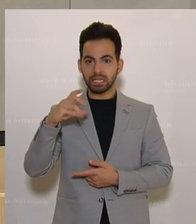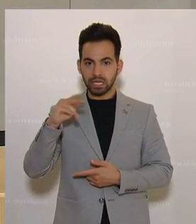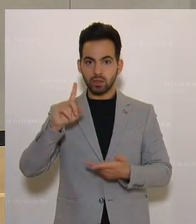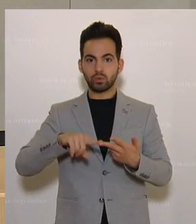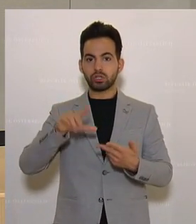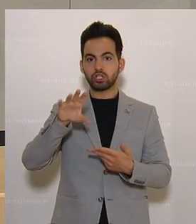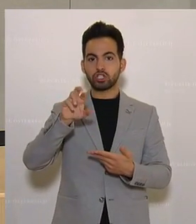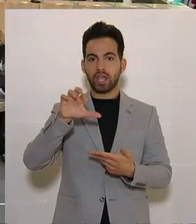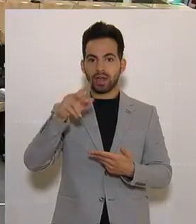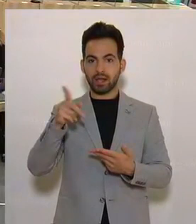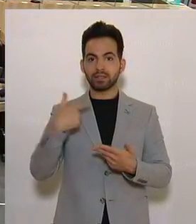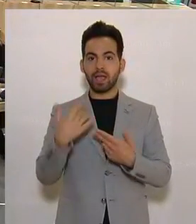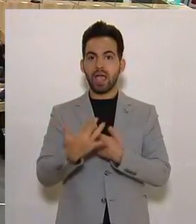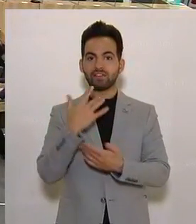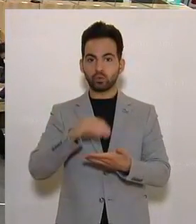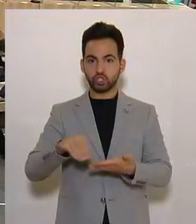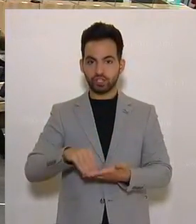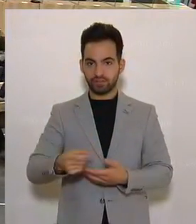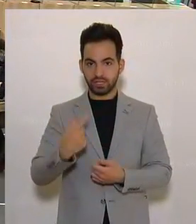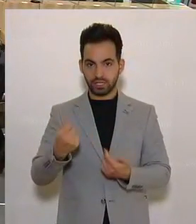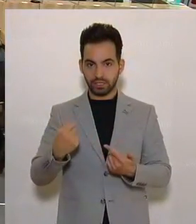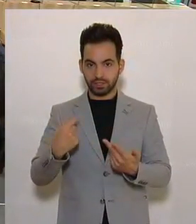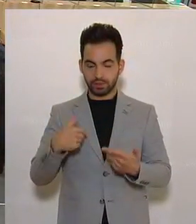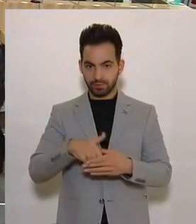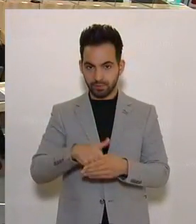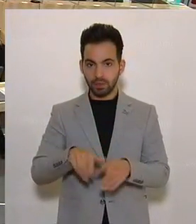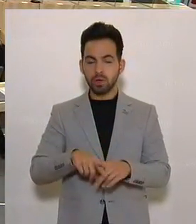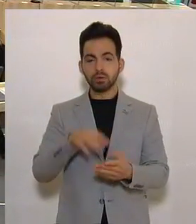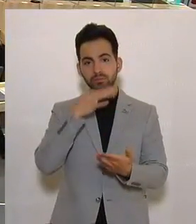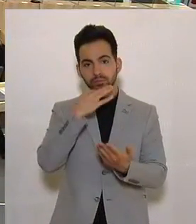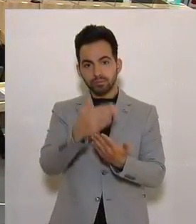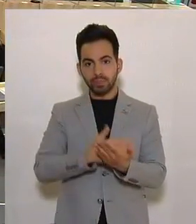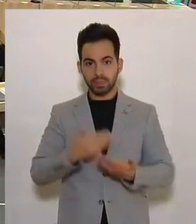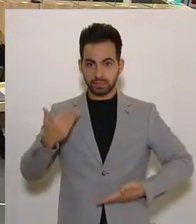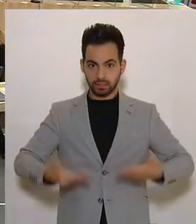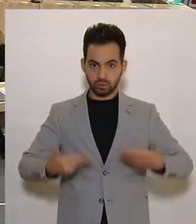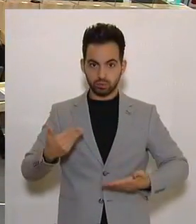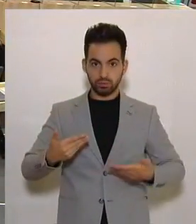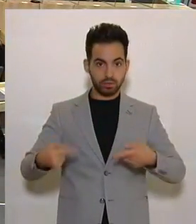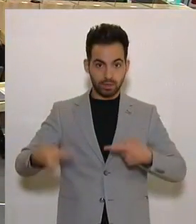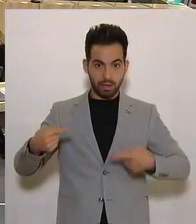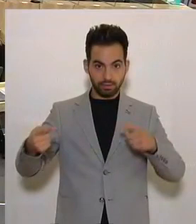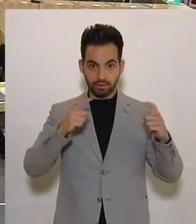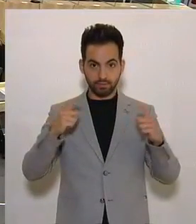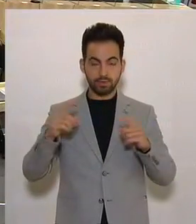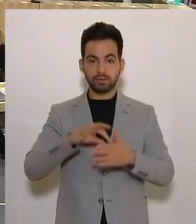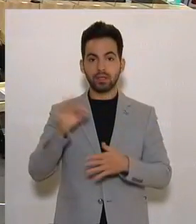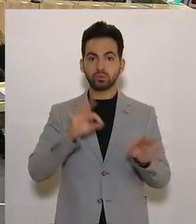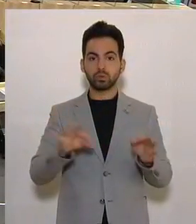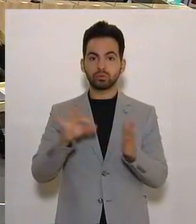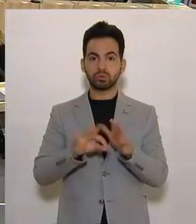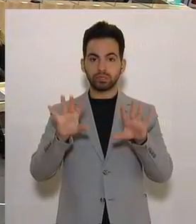Scherack schriftliche Einwendungen erhoben. Im Wesentlichen wurde ausgeführt, dass in der genannten Sitzung im Zuge der Debatte zu Tagesordnungspunkt 10